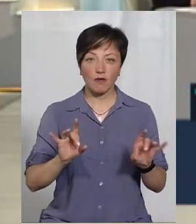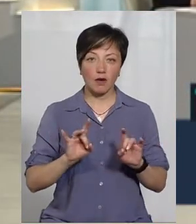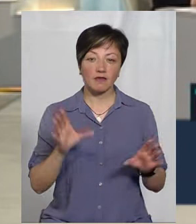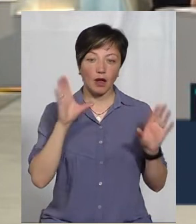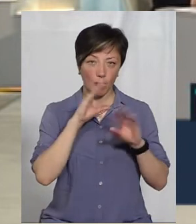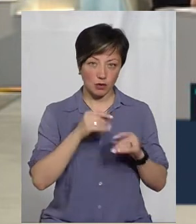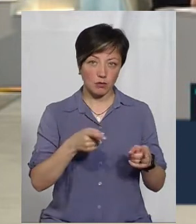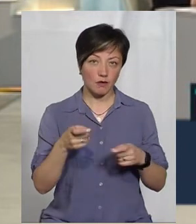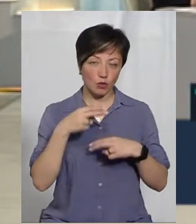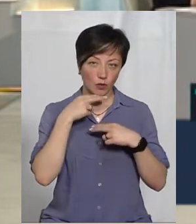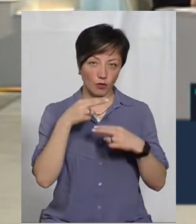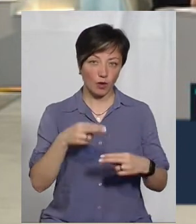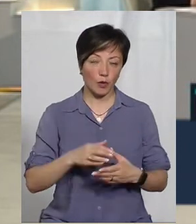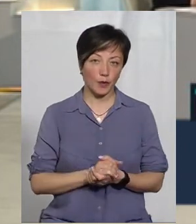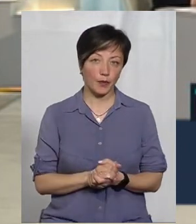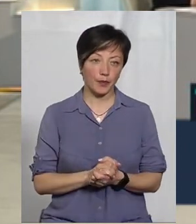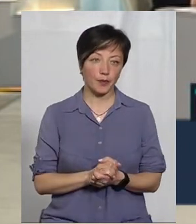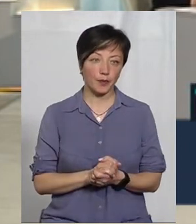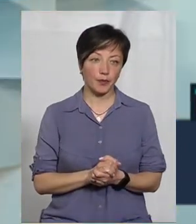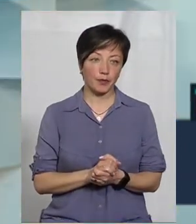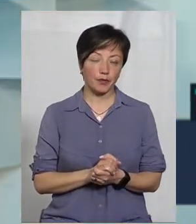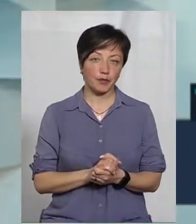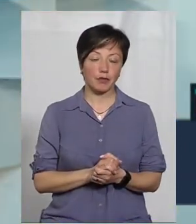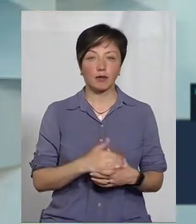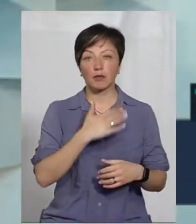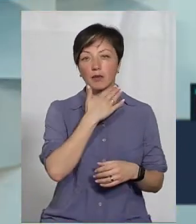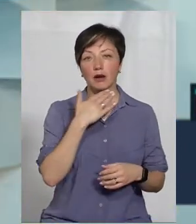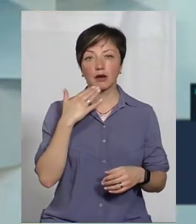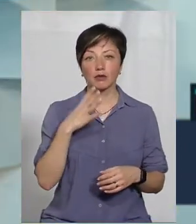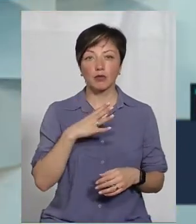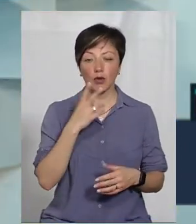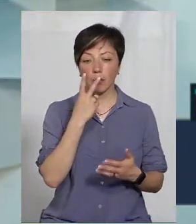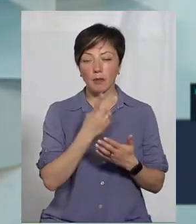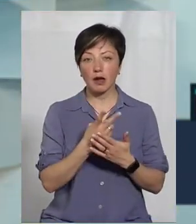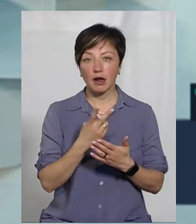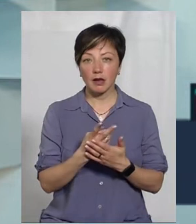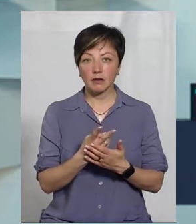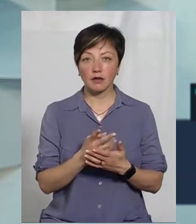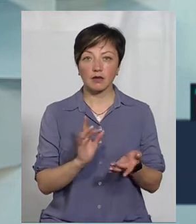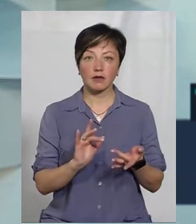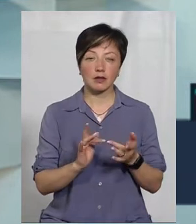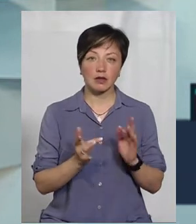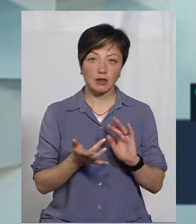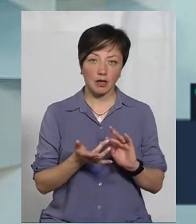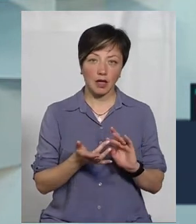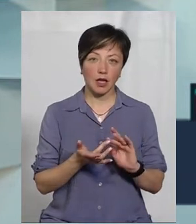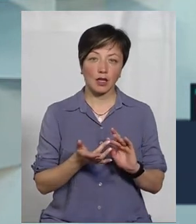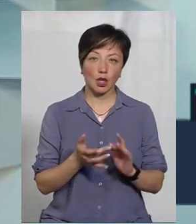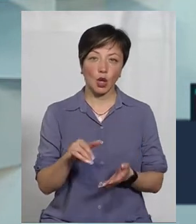вам якось привернути увагу? Увагу, звичайно, досить багато було переглядів і на мережі в Ютуб,